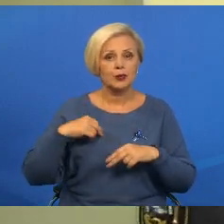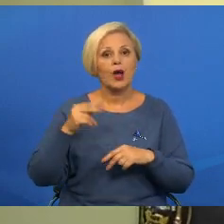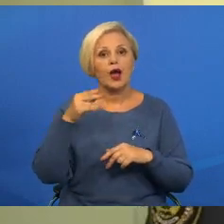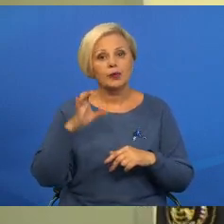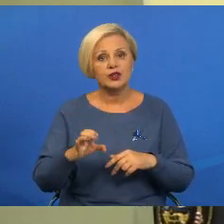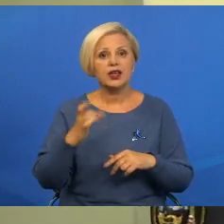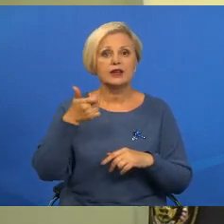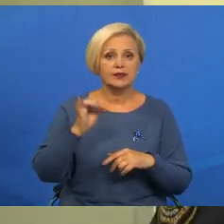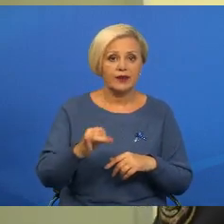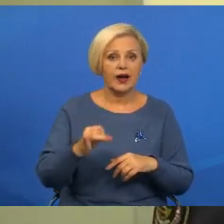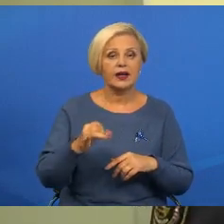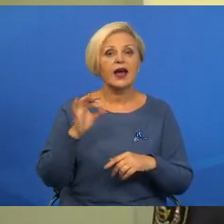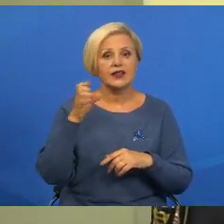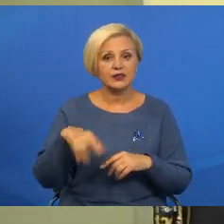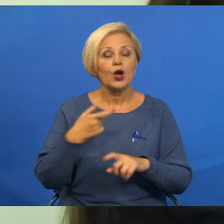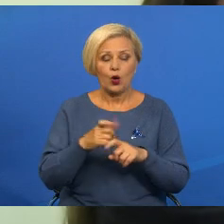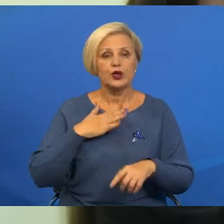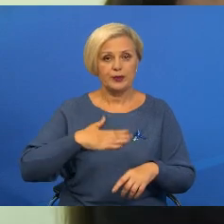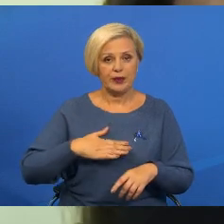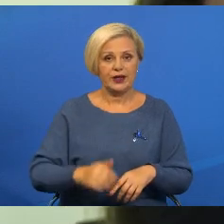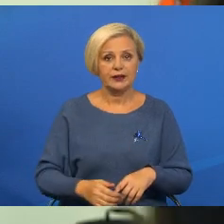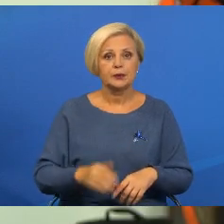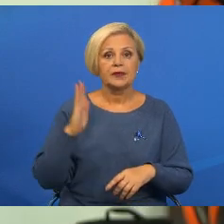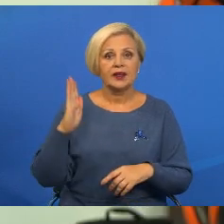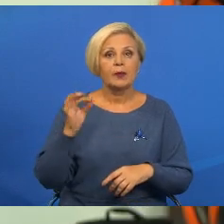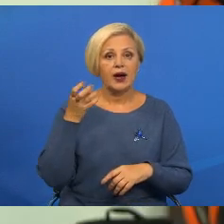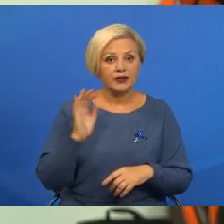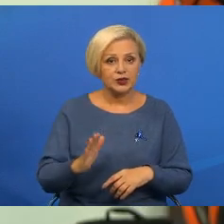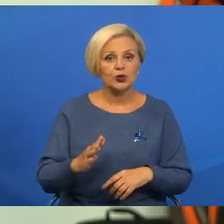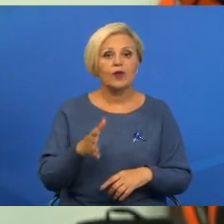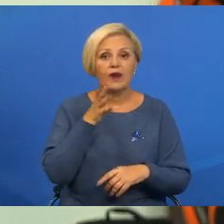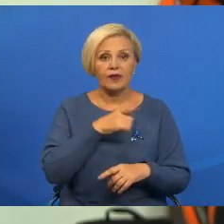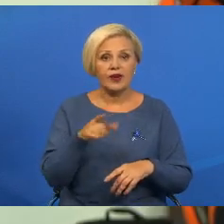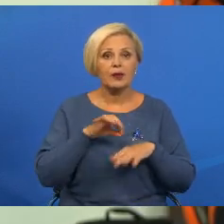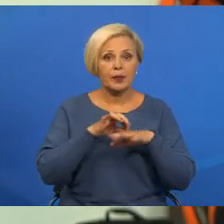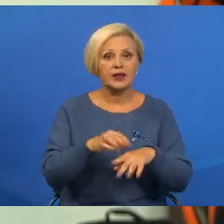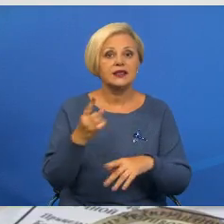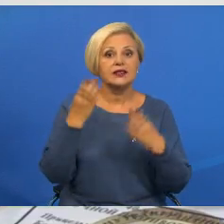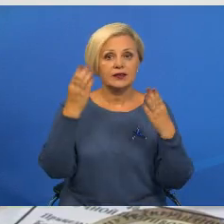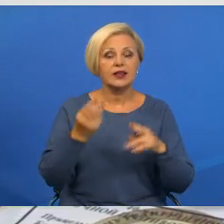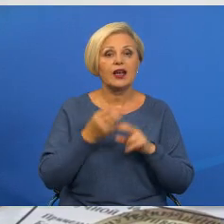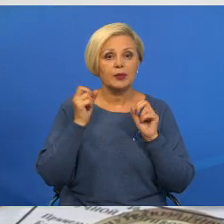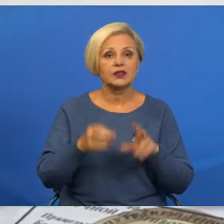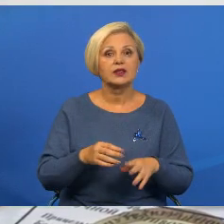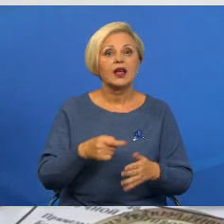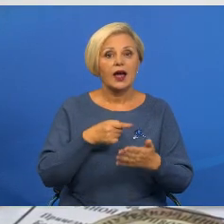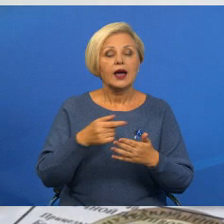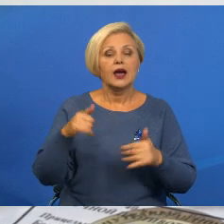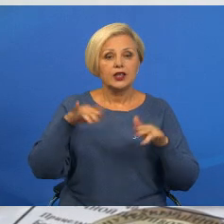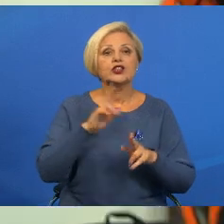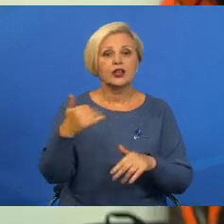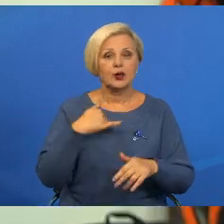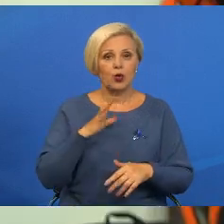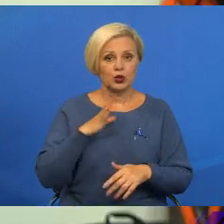МЧС, и в ГАИ, и в ОСВОДе. Это очень приятно. У Владислава Махауцова подчас проведения 1-го дня безпеки вызначился, кем хочет